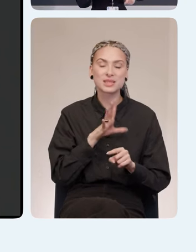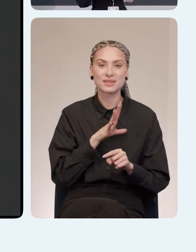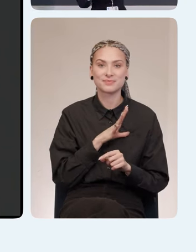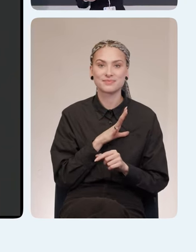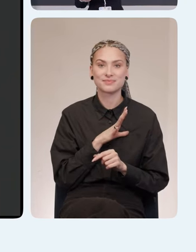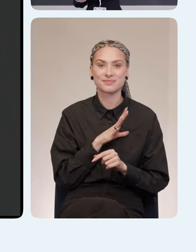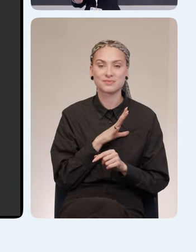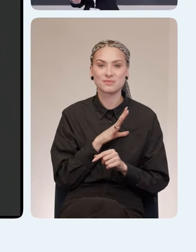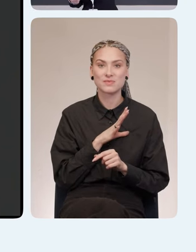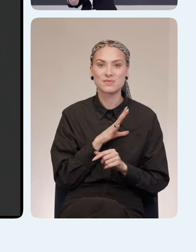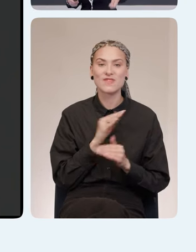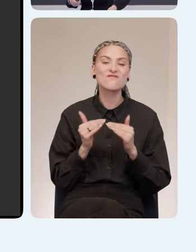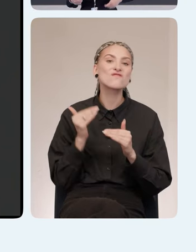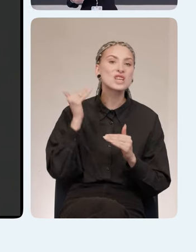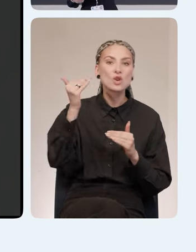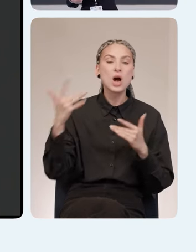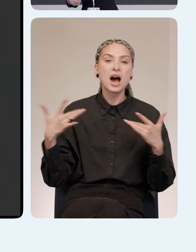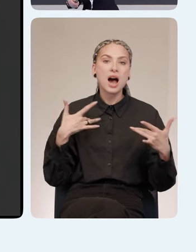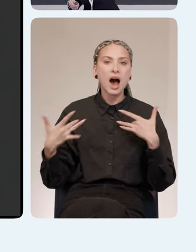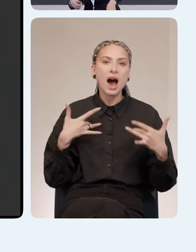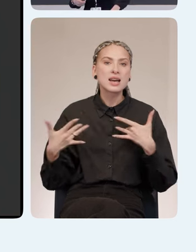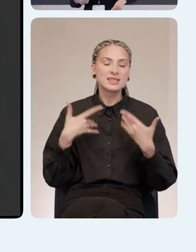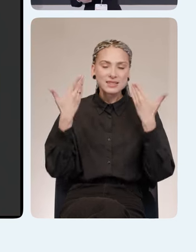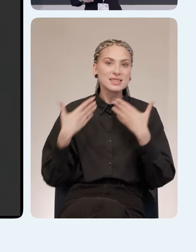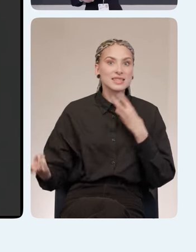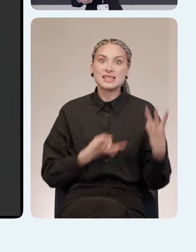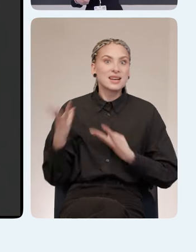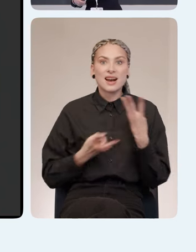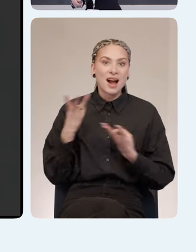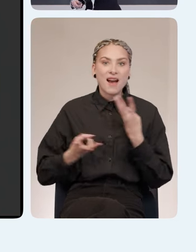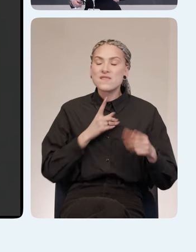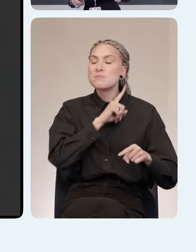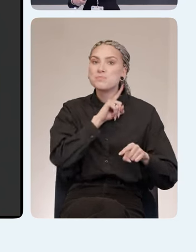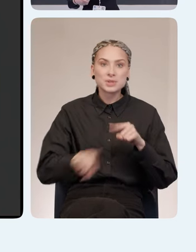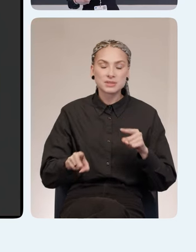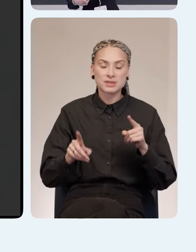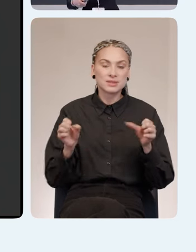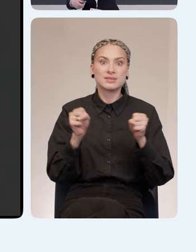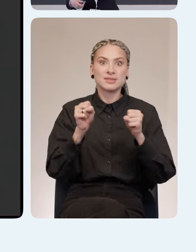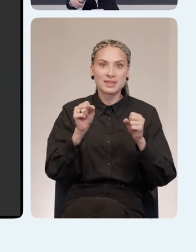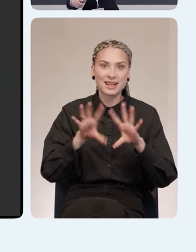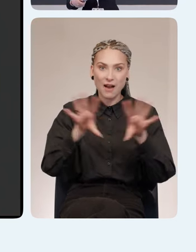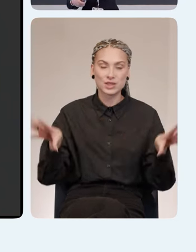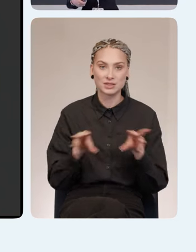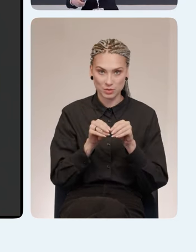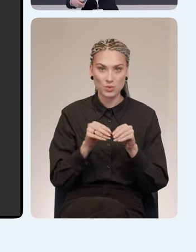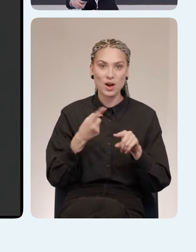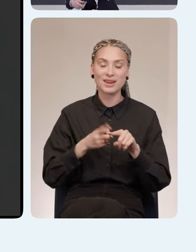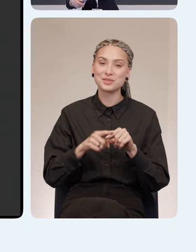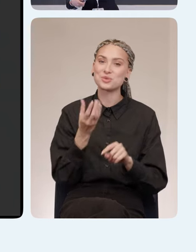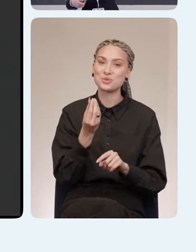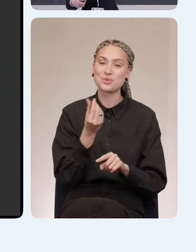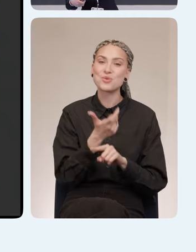уровень артистизма, драйва, быстрой реакции ко всему прочему, это еще